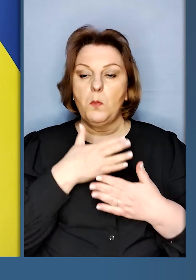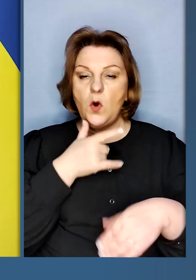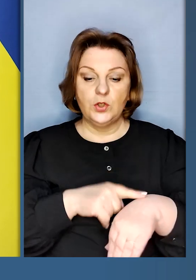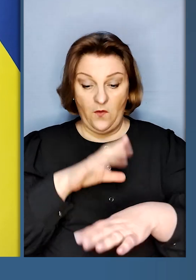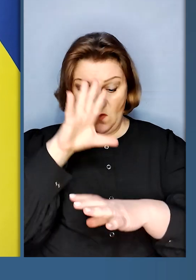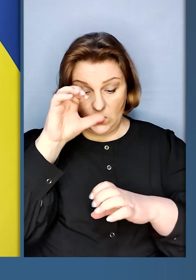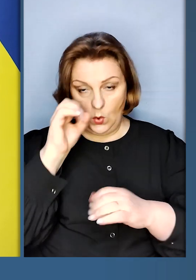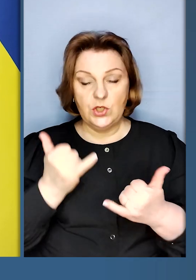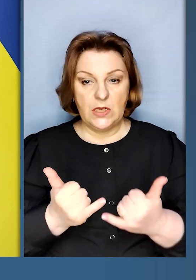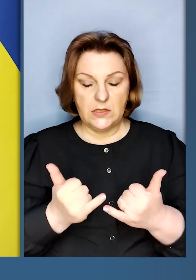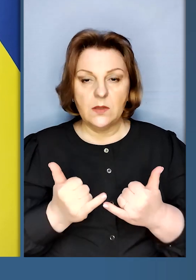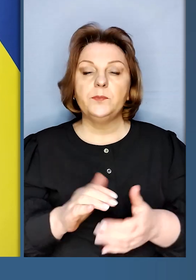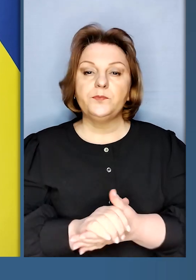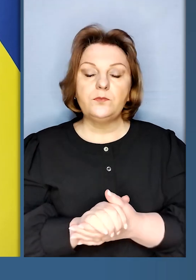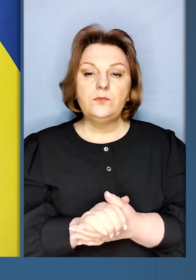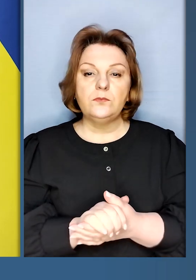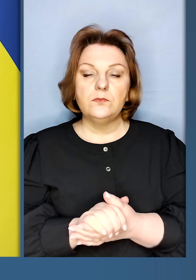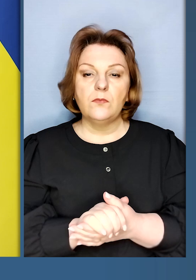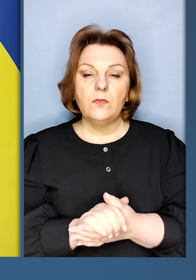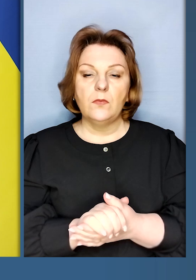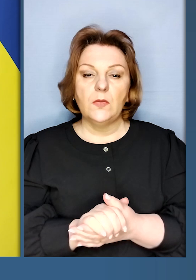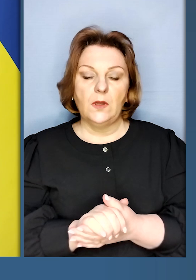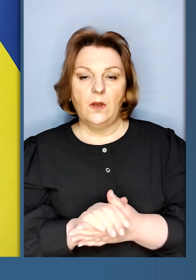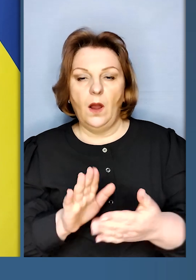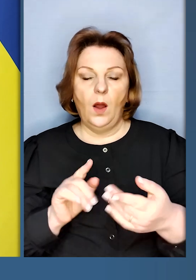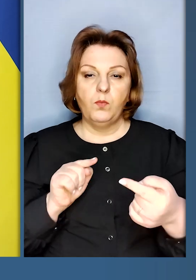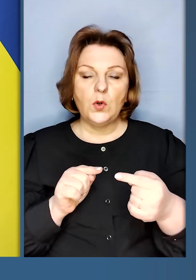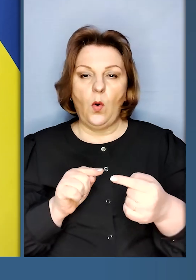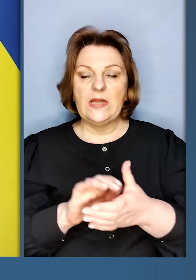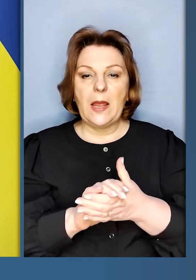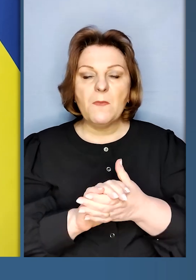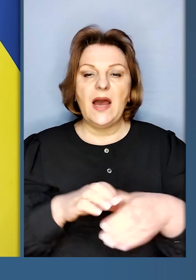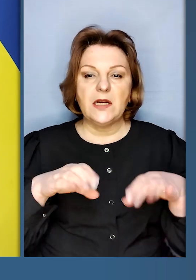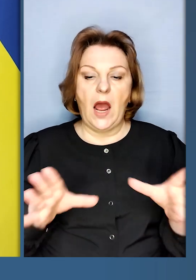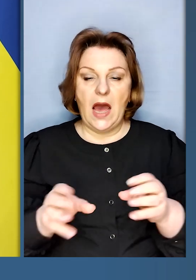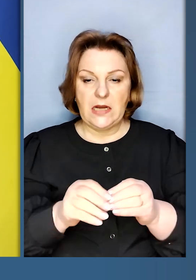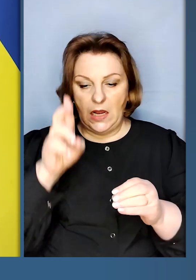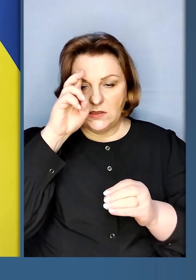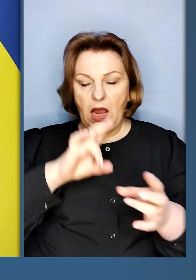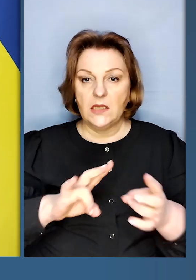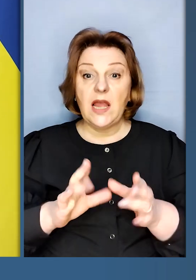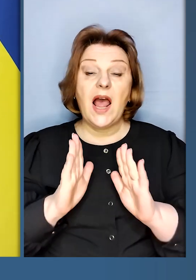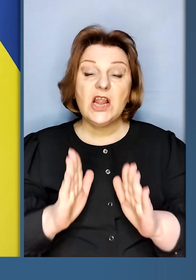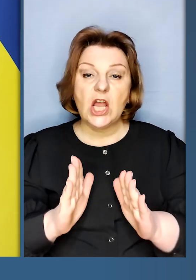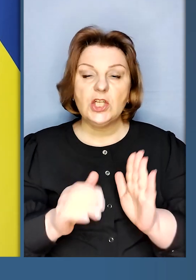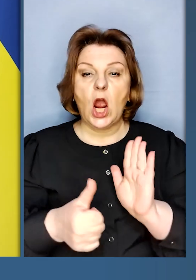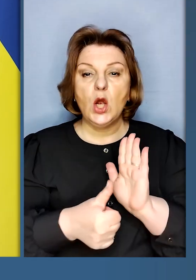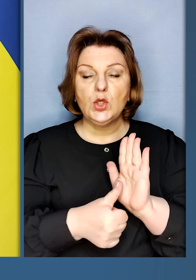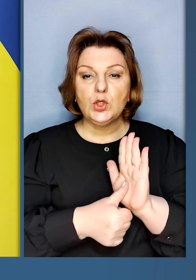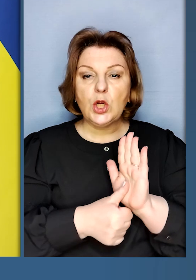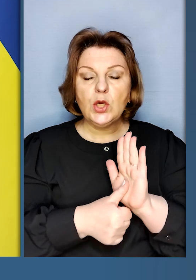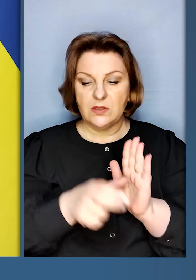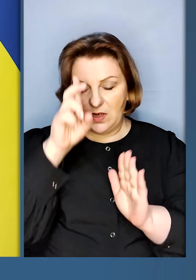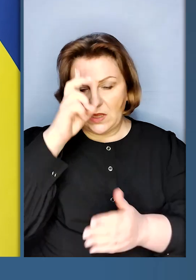сьогодні. І проти мирної резолюції разом з державою-терористою лише шість